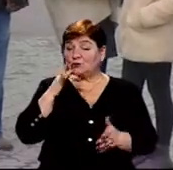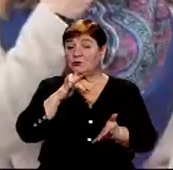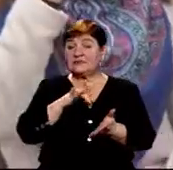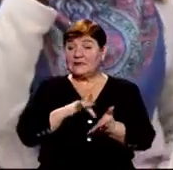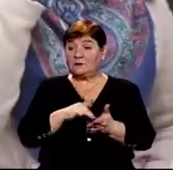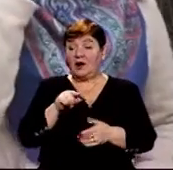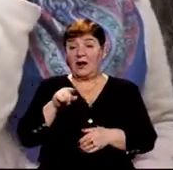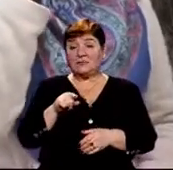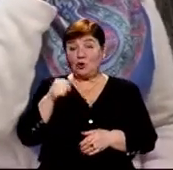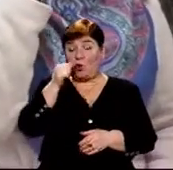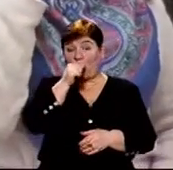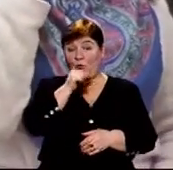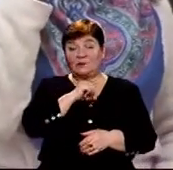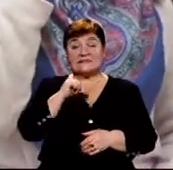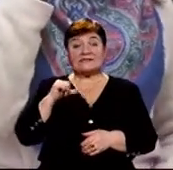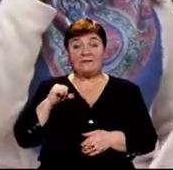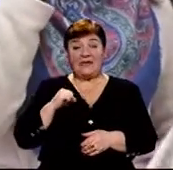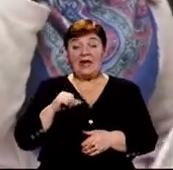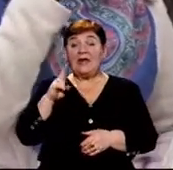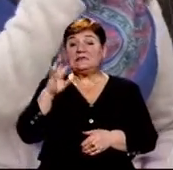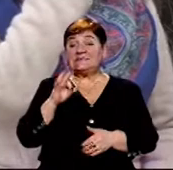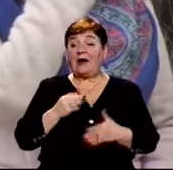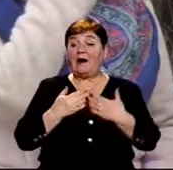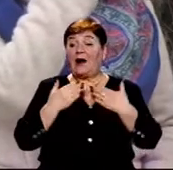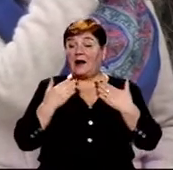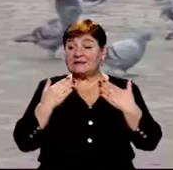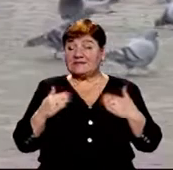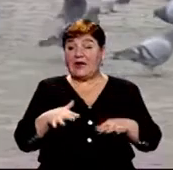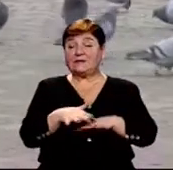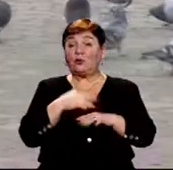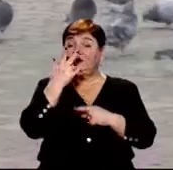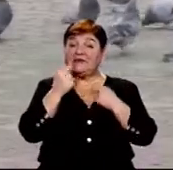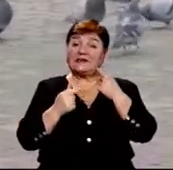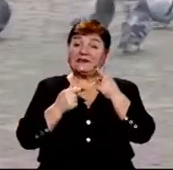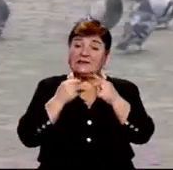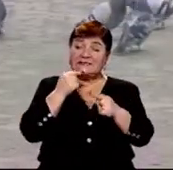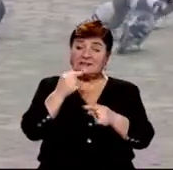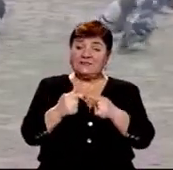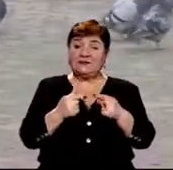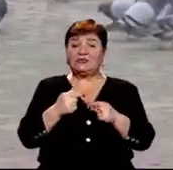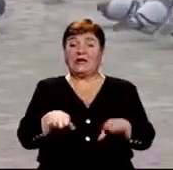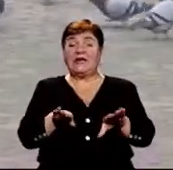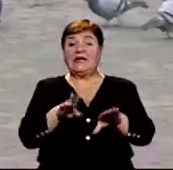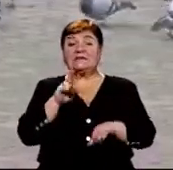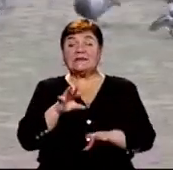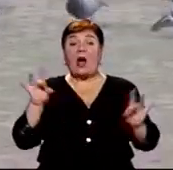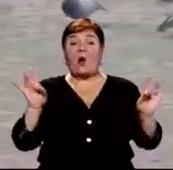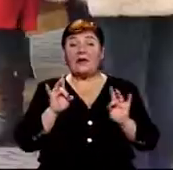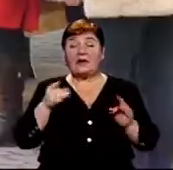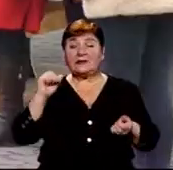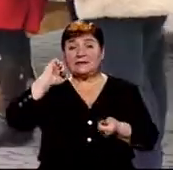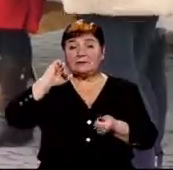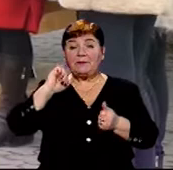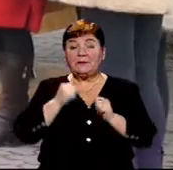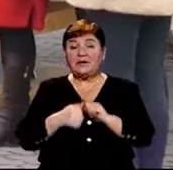а в цьому році долучилися самі. Ця акція має те підрукнення, щоб не забувалися народні традиції, звичаї обряди, щоб оця колядка об'єднала всю